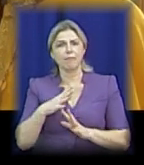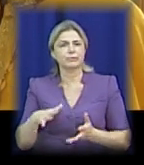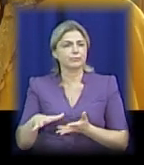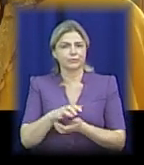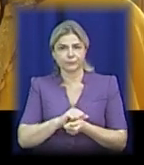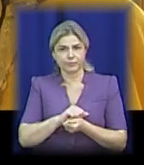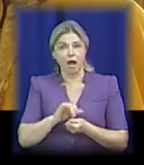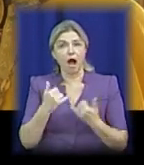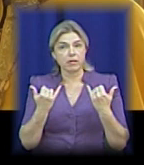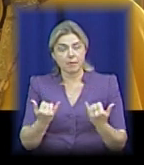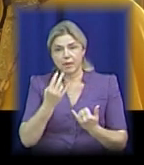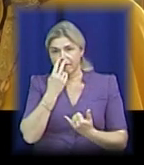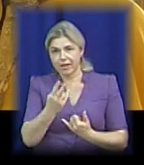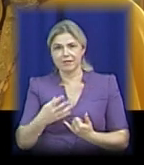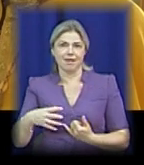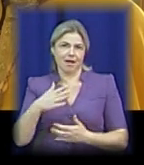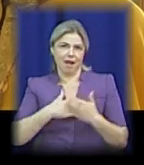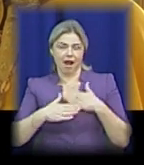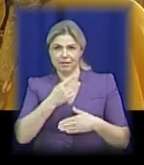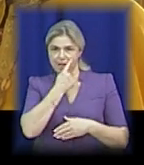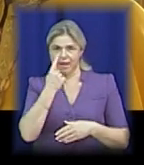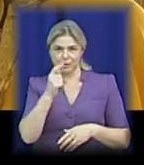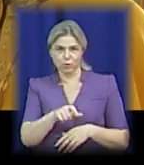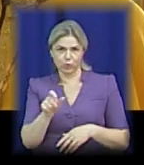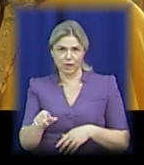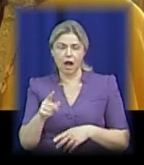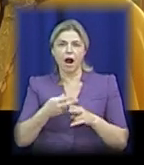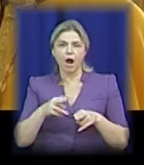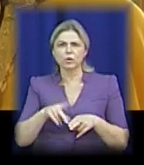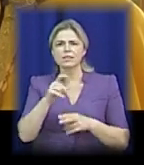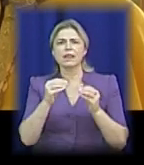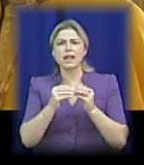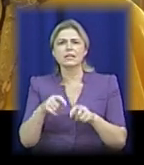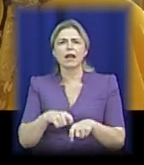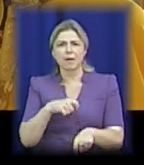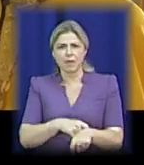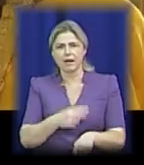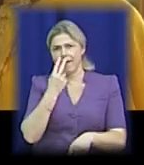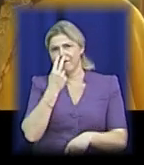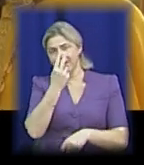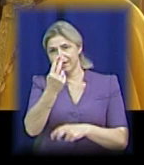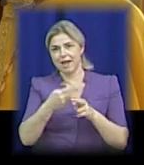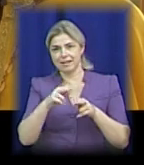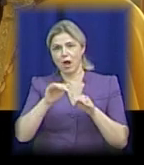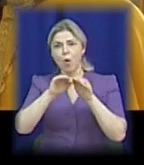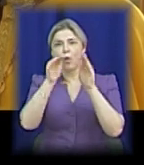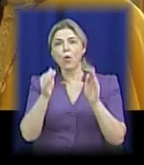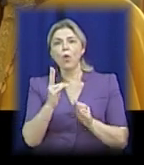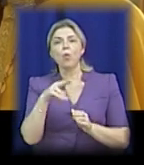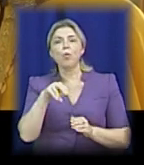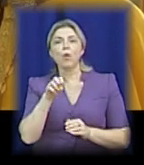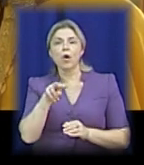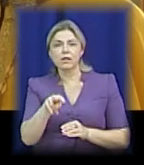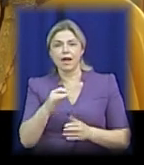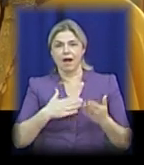бачимо, він радує око людей, які за десятки кілометрів бачать маківку цього купола і радуються, що